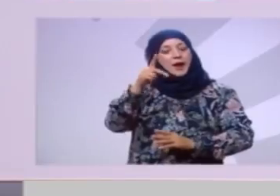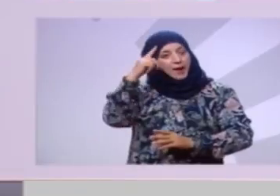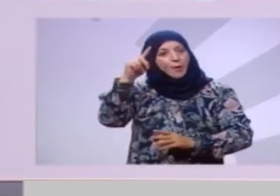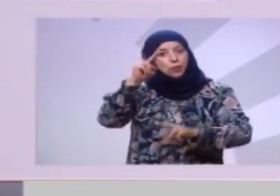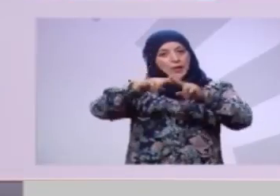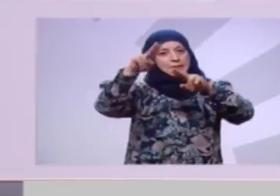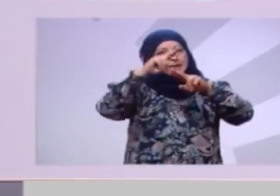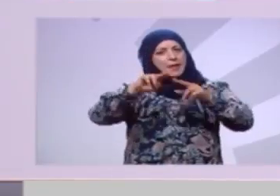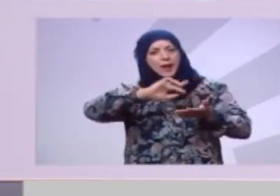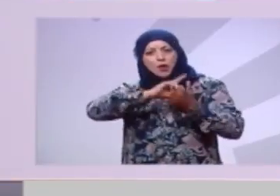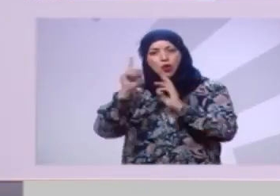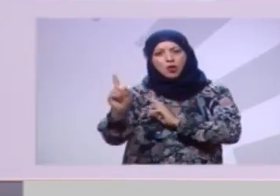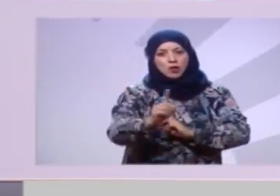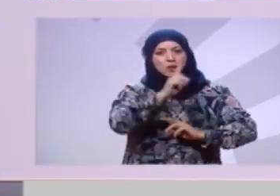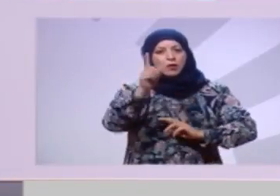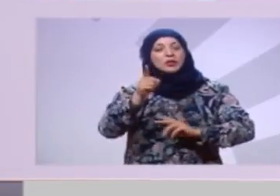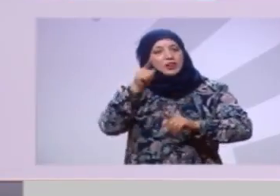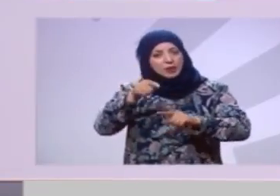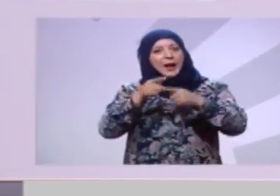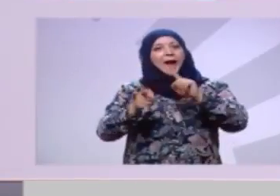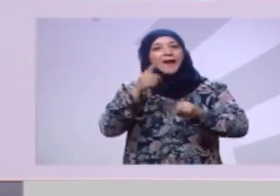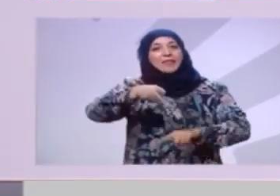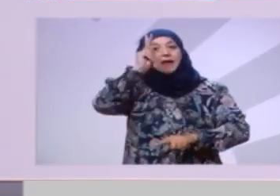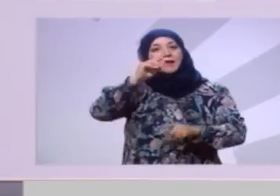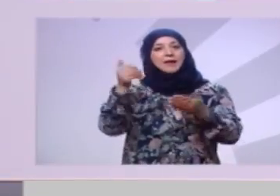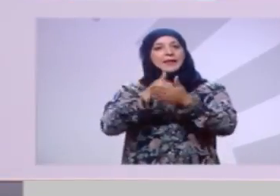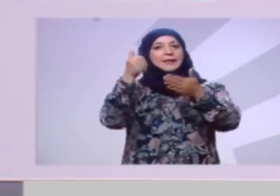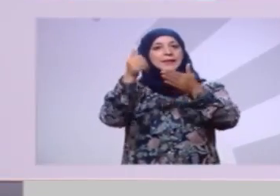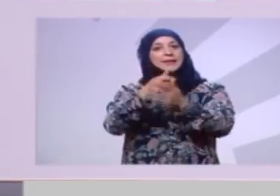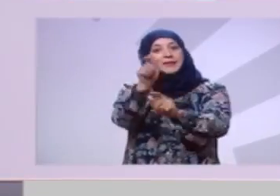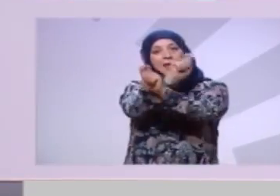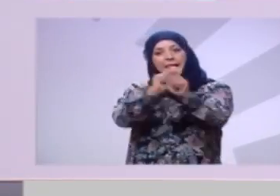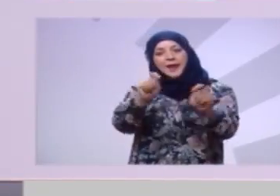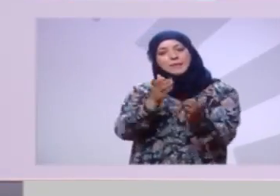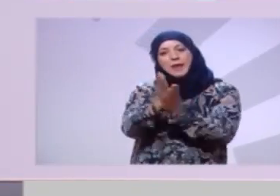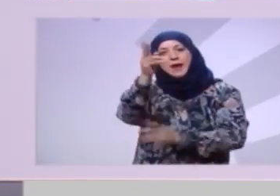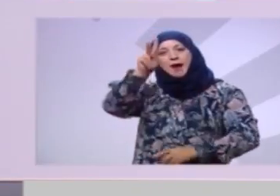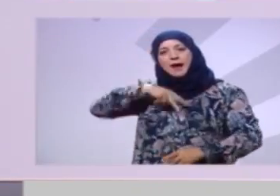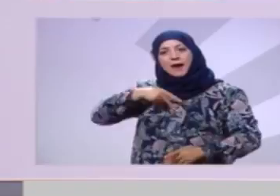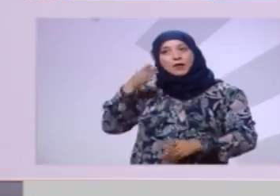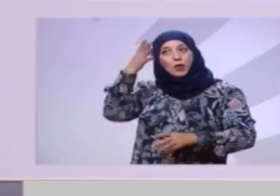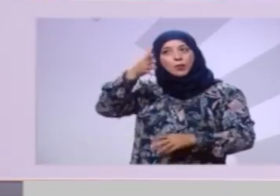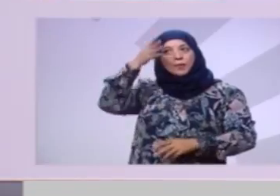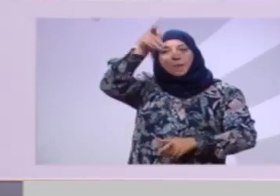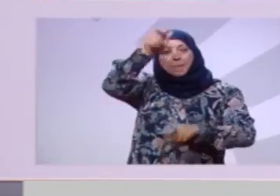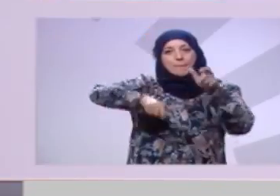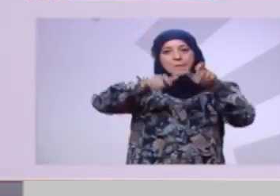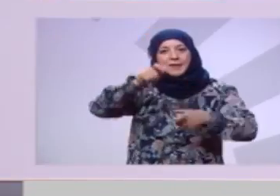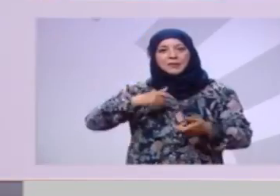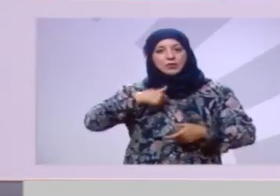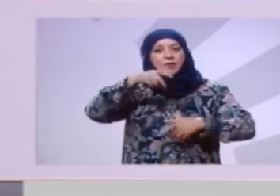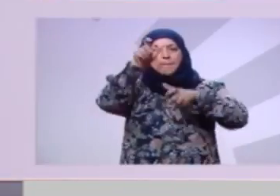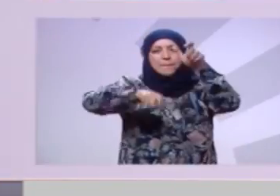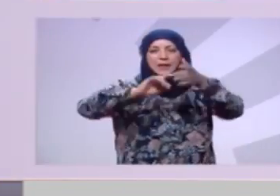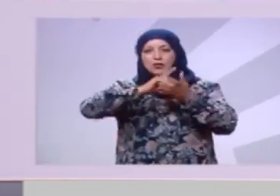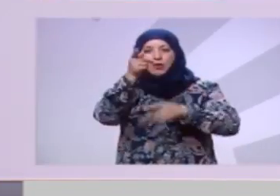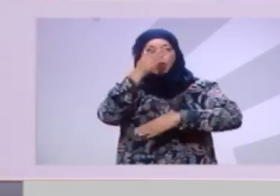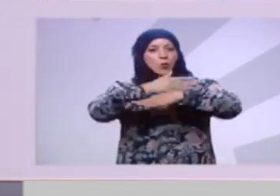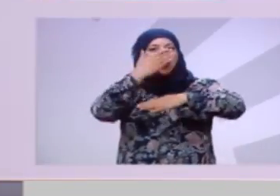تخول لها في نمط اقتصادي خاص بها يضمننا حقنا وحق الأجيال القادمة قال ما في قفصة